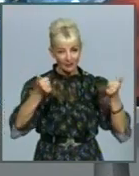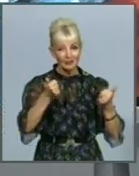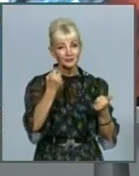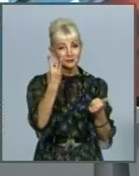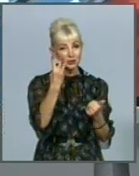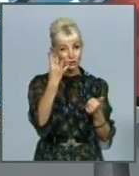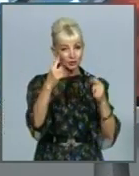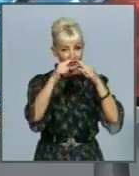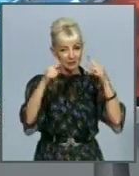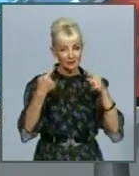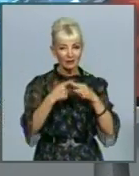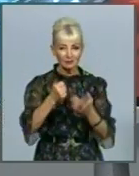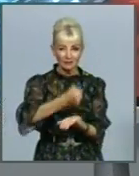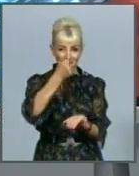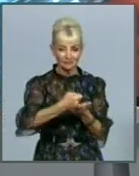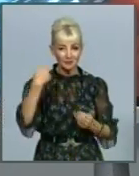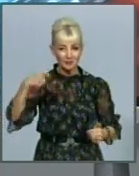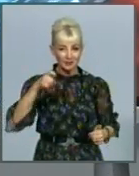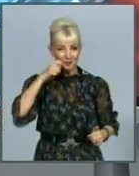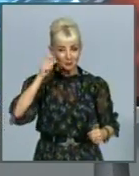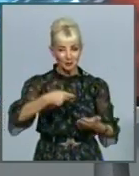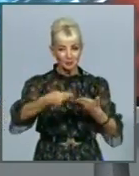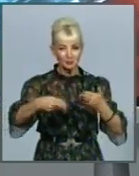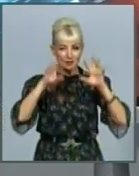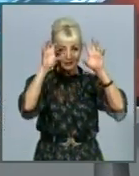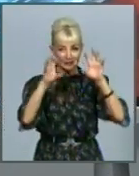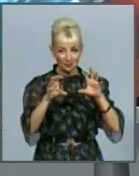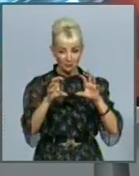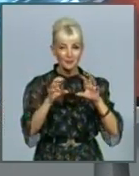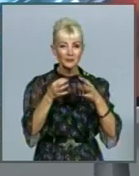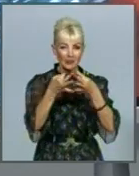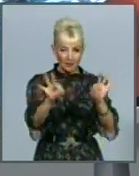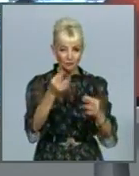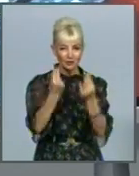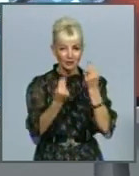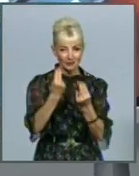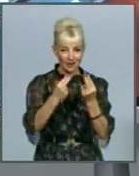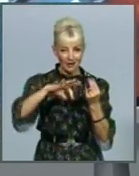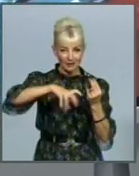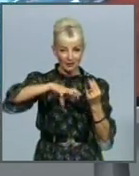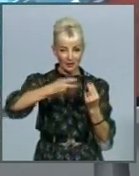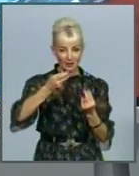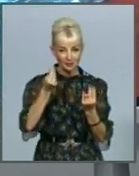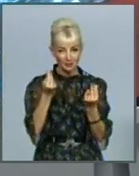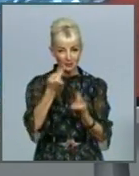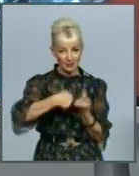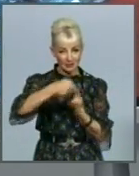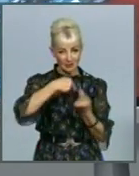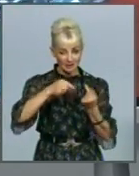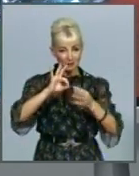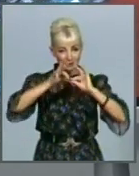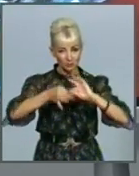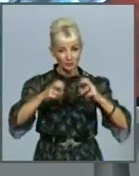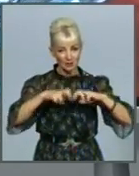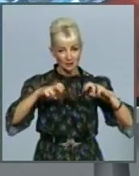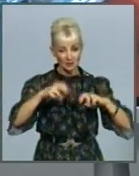І це вже остаточно. Президент України підписав закон щодо легалізації грального бізнесу. Із деталями цього документу розбиралася